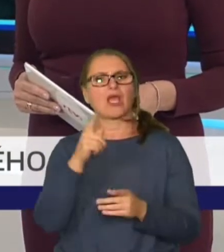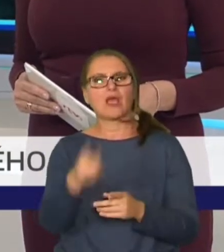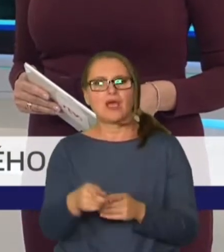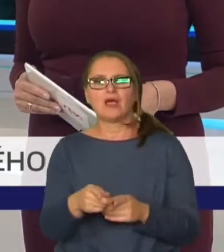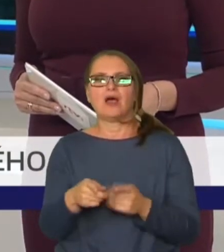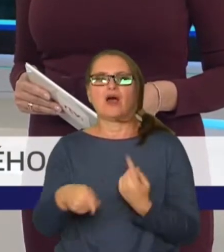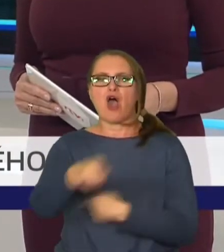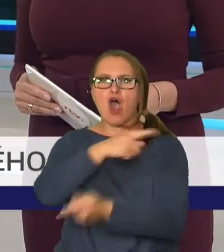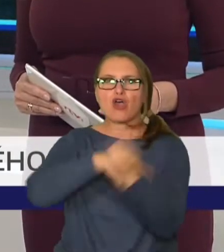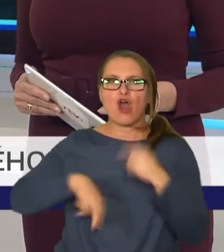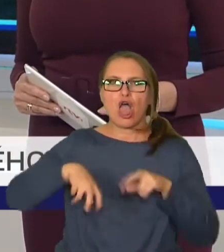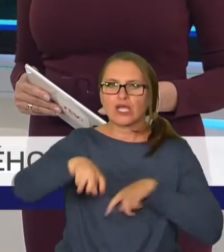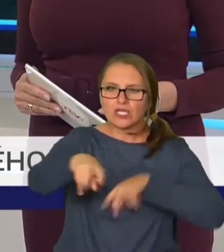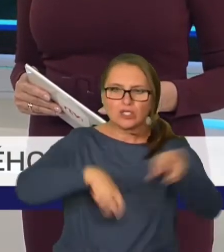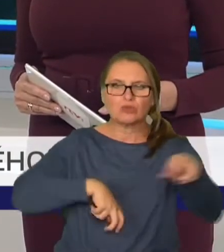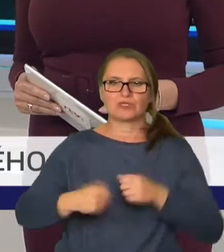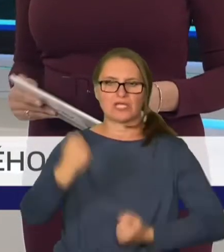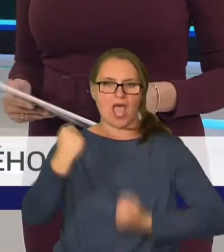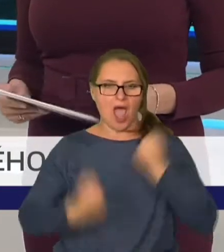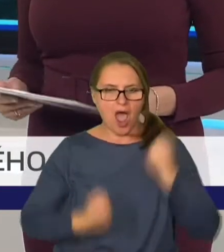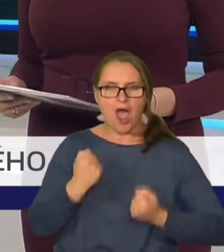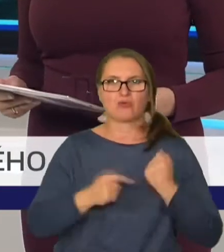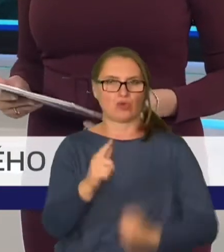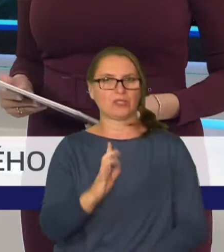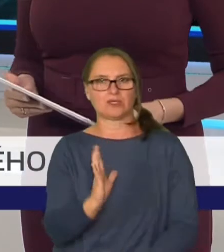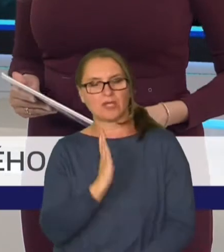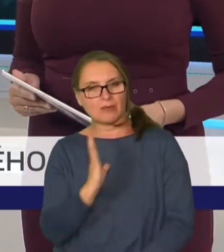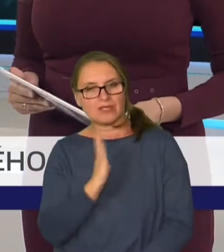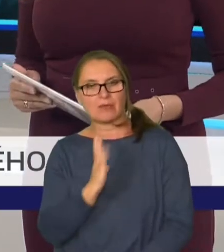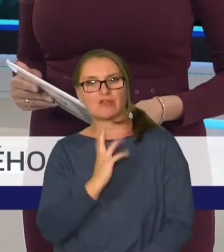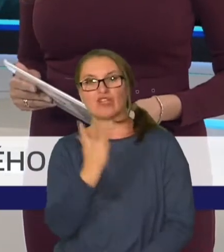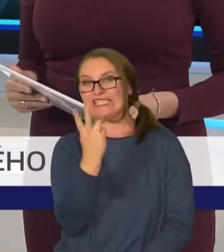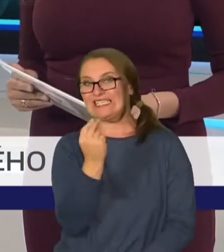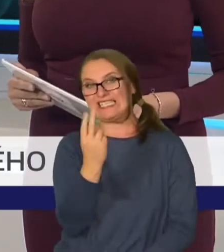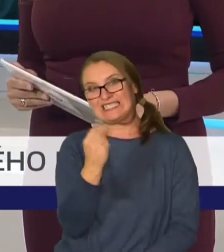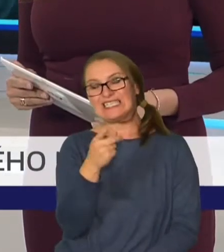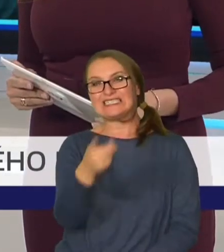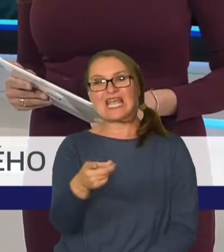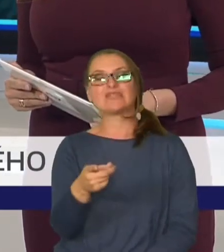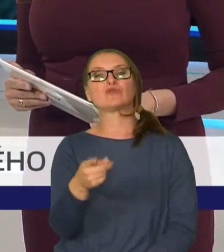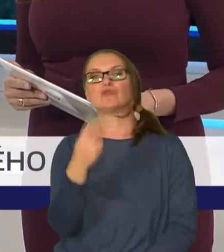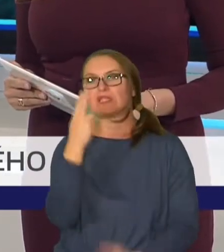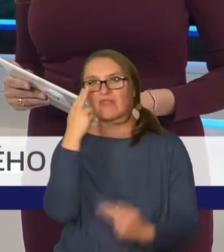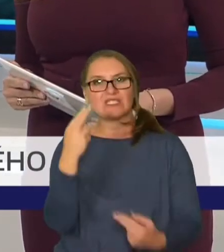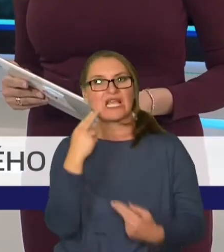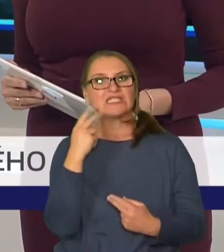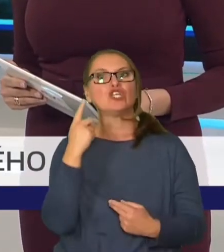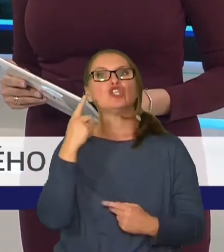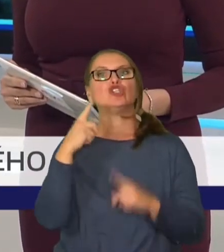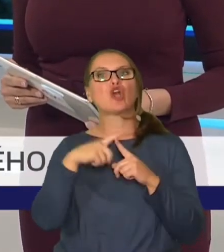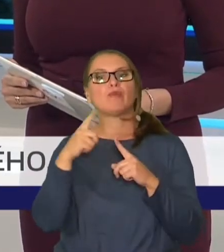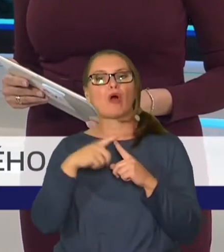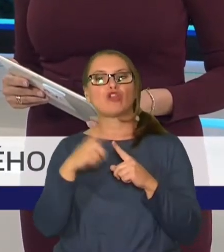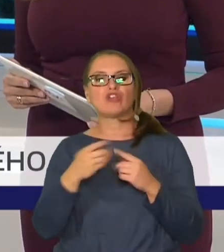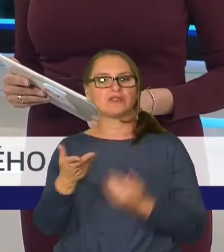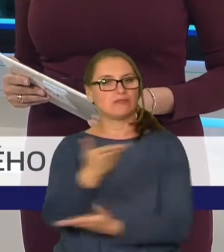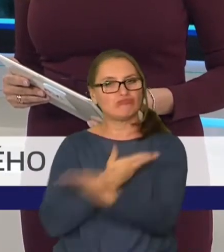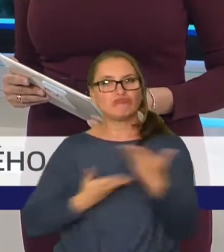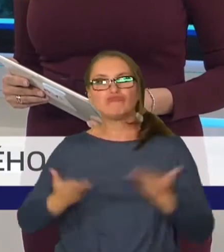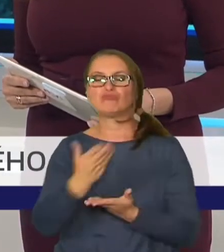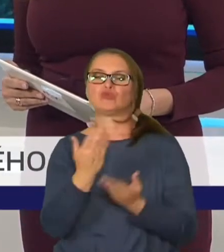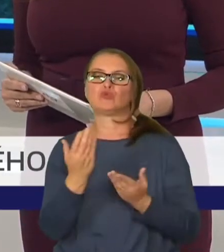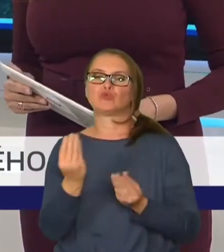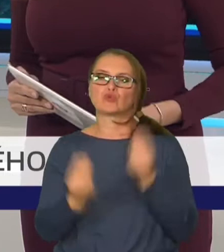okoloidúci, či vodiči aut. Tri desiatky nevidiacich si na sústredení v Topolčanoch vymenili svoje skúsenosti, ale aj